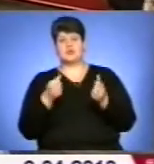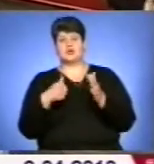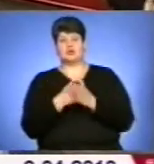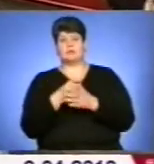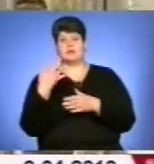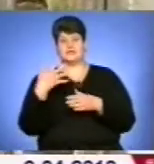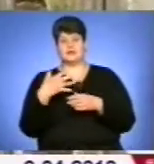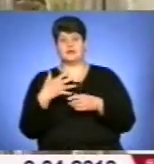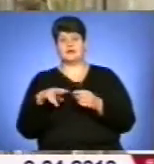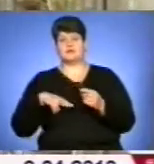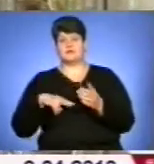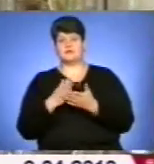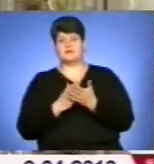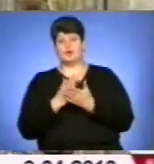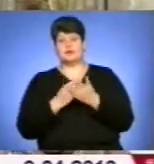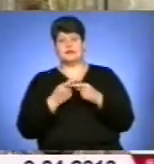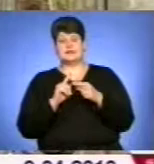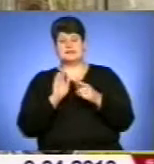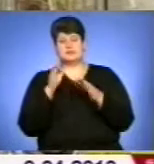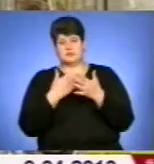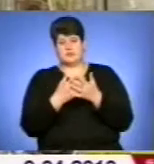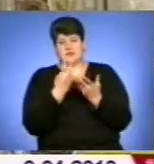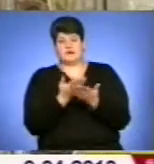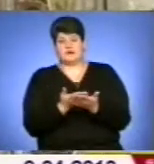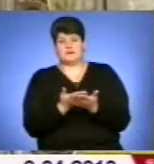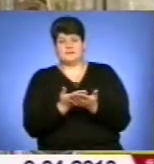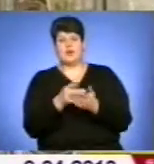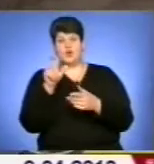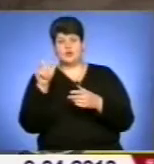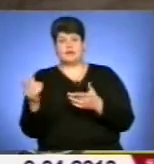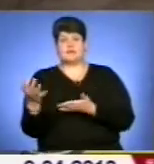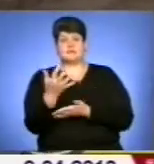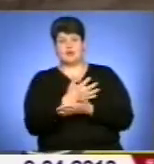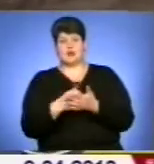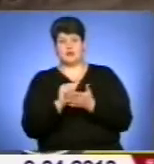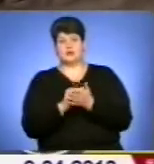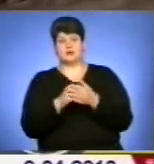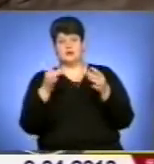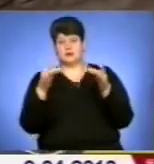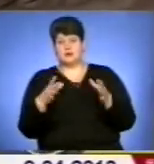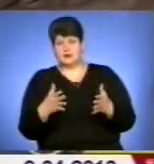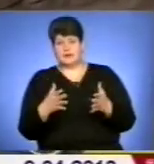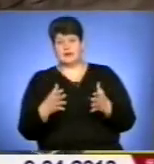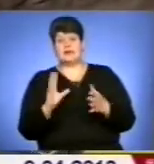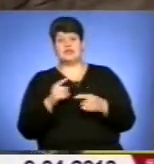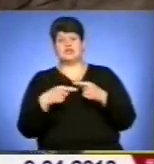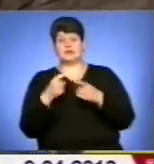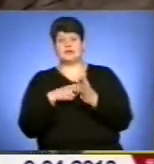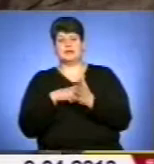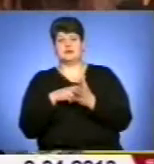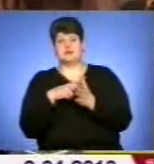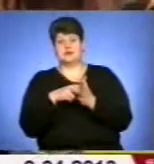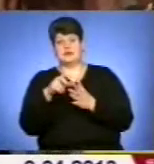адміністративних послуг. Це виглядатиме приблизно так. Людина збирає відповідний пакет документів і через ластоношу чи